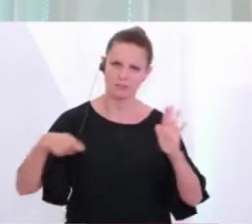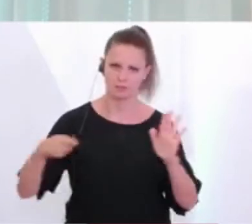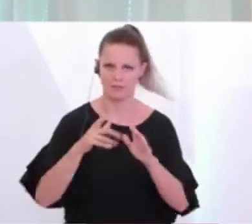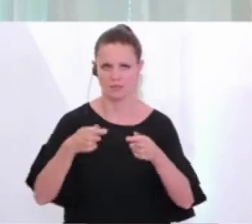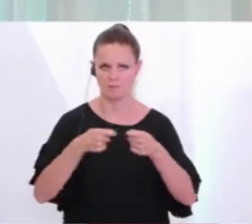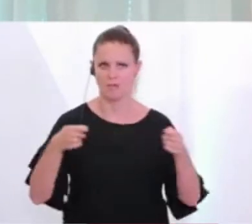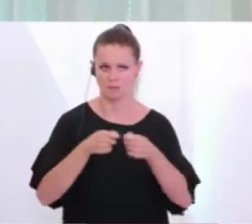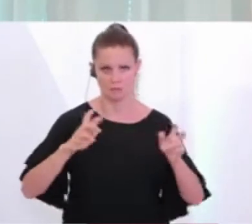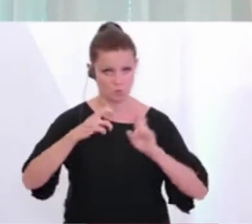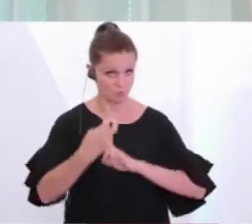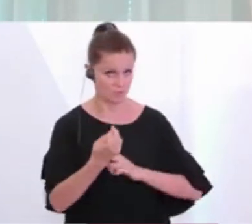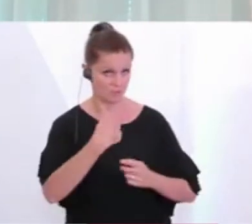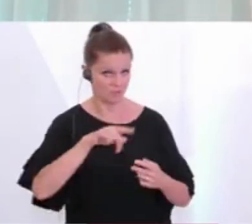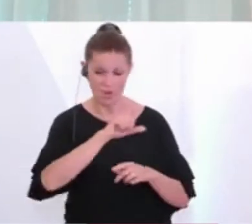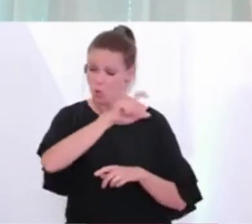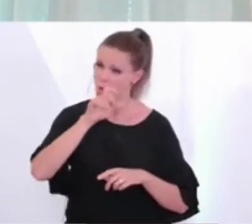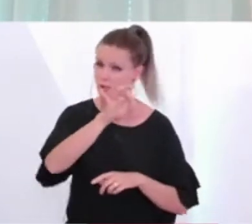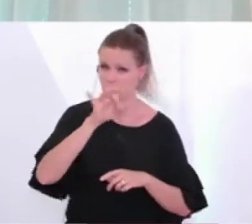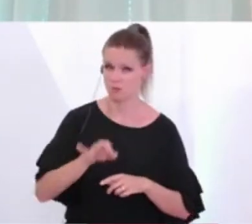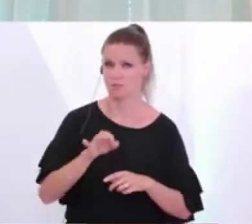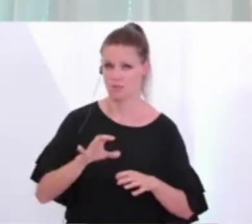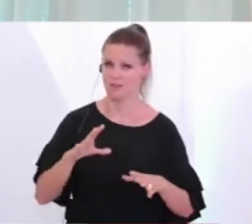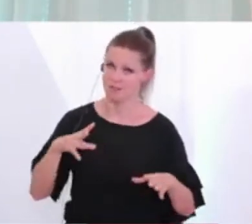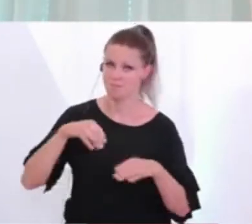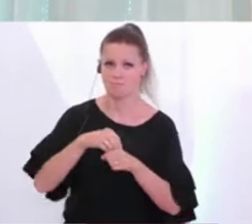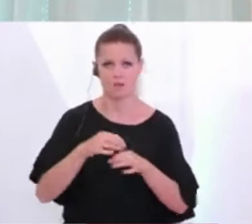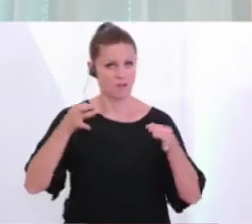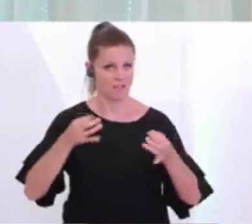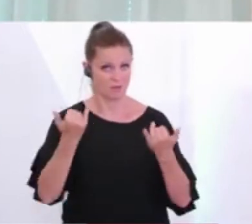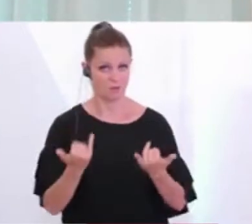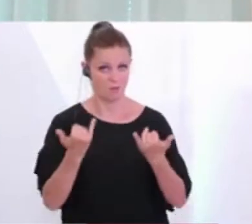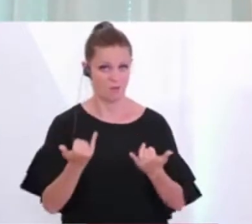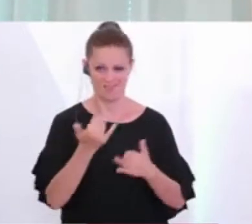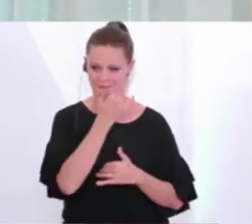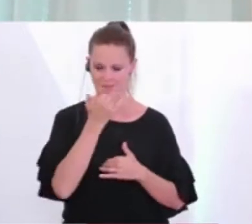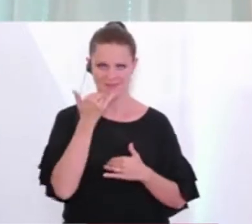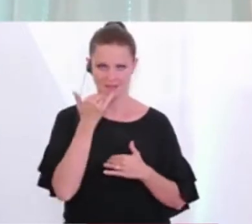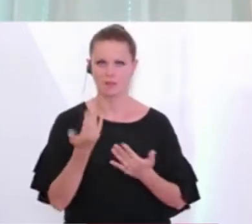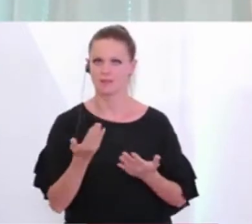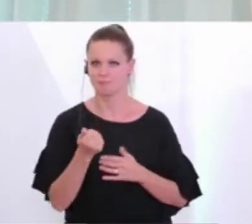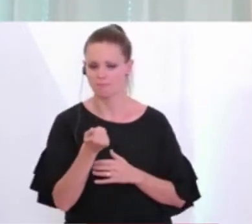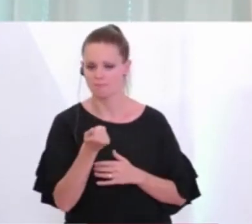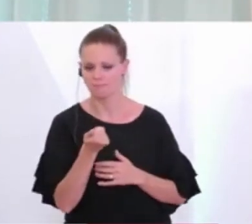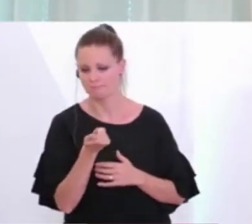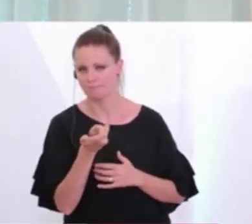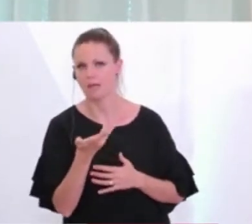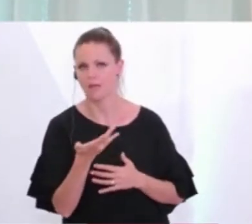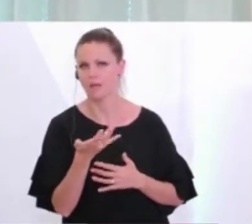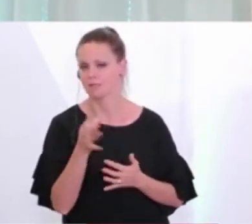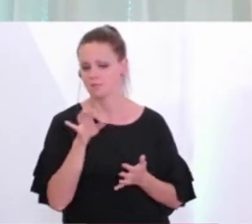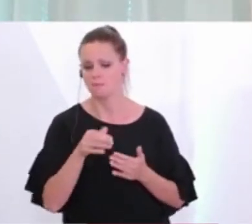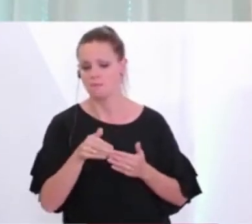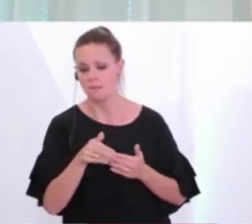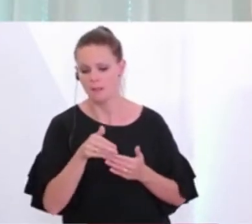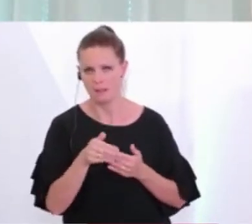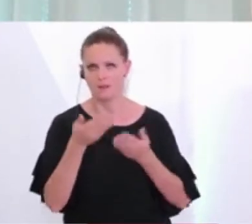setzen, die von uns zu 100 Prozent mitgetragen werden, werden heute Mittag in wenigen Momenten auch publiziert, um